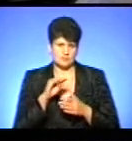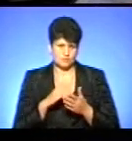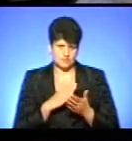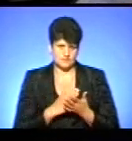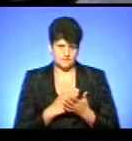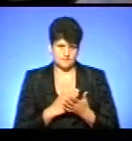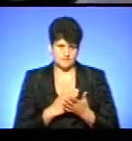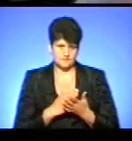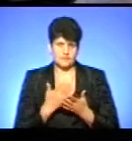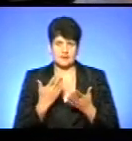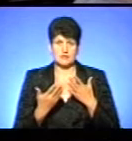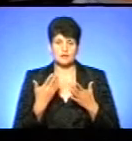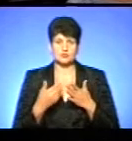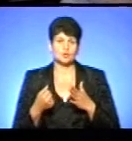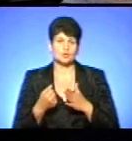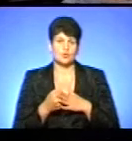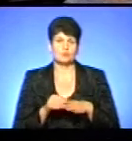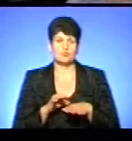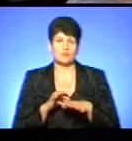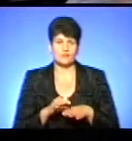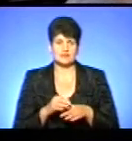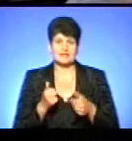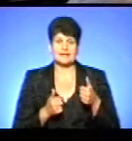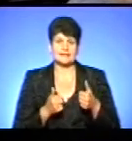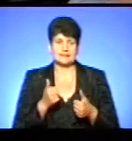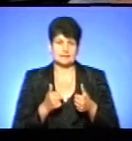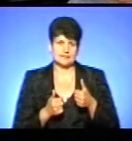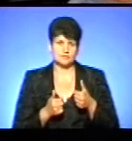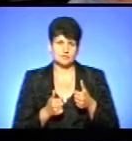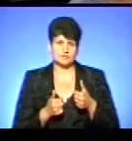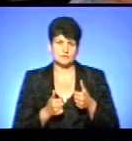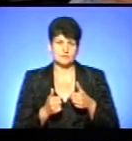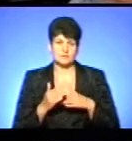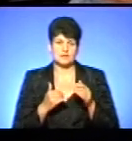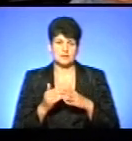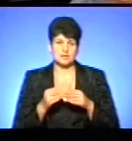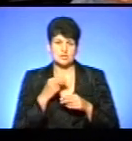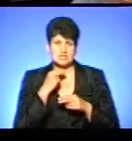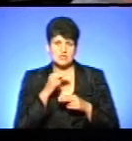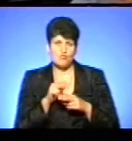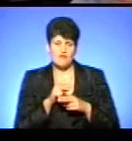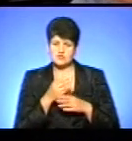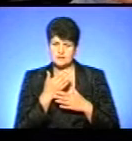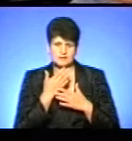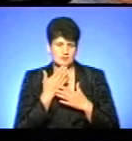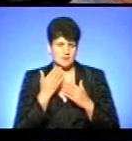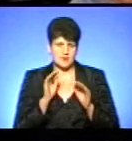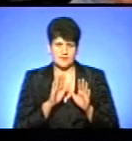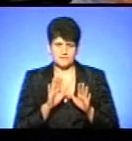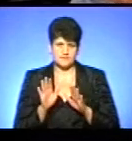А якщо до проведення самого тендеру, типу якихось практичних зауважень немає, ну, відповідно,